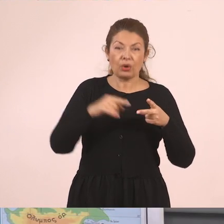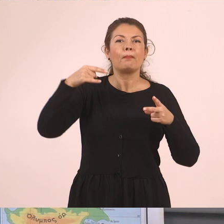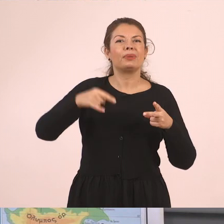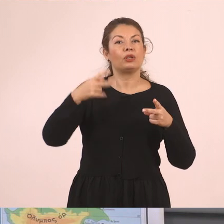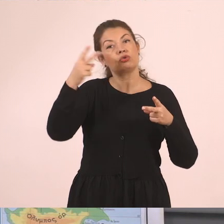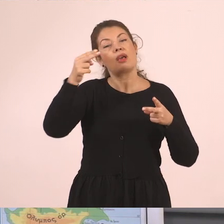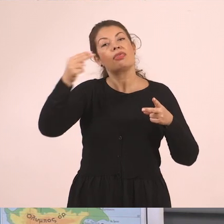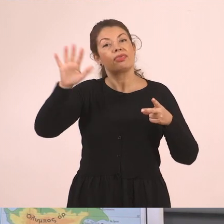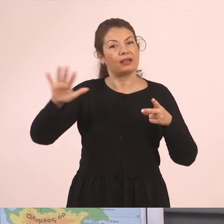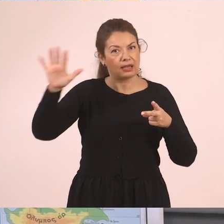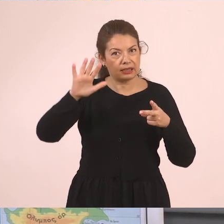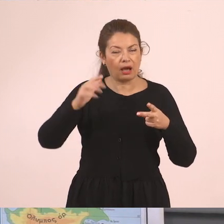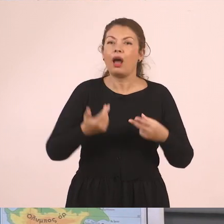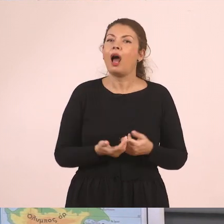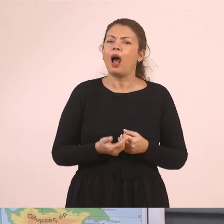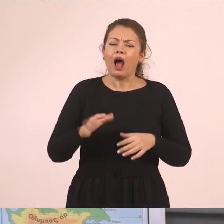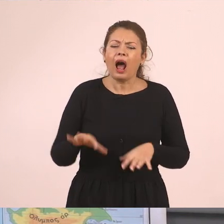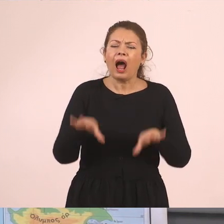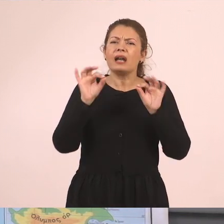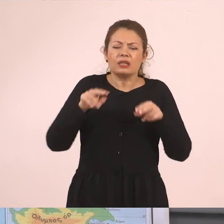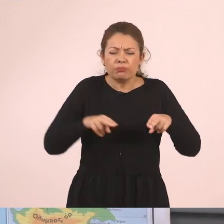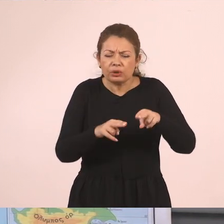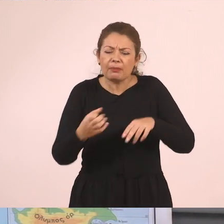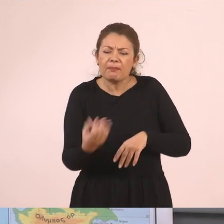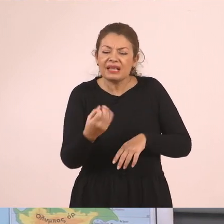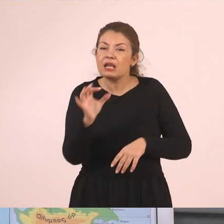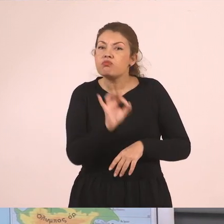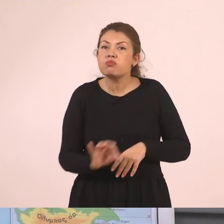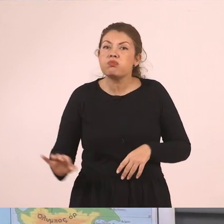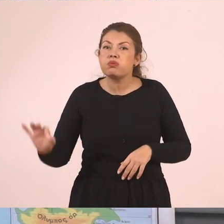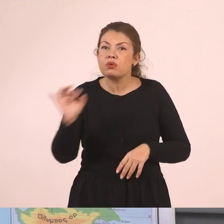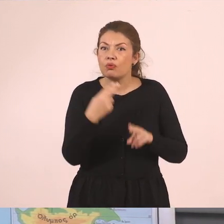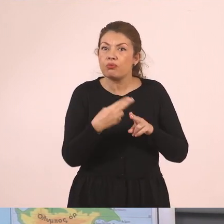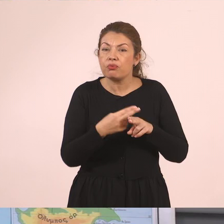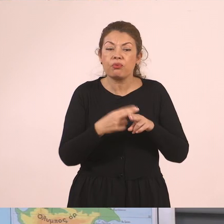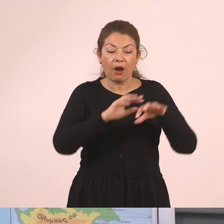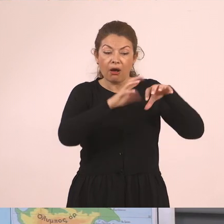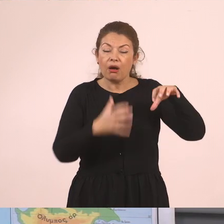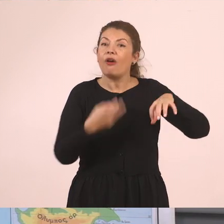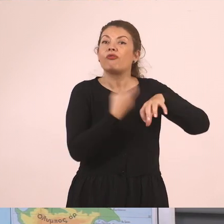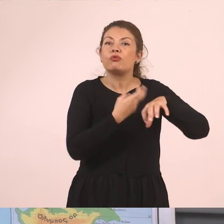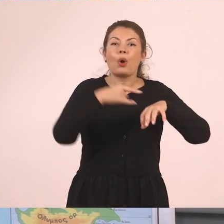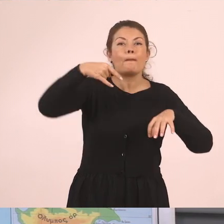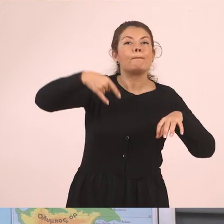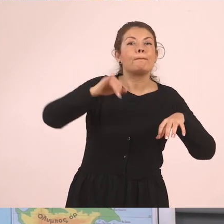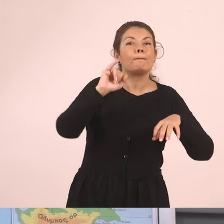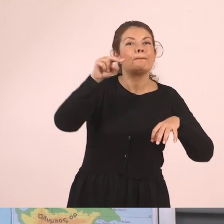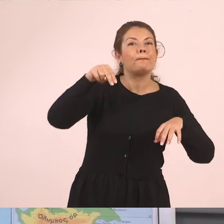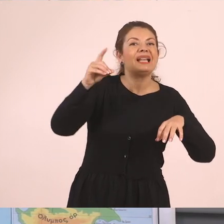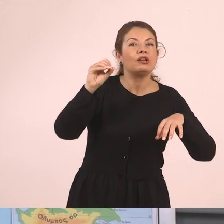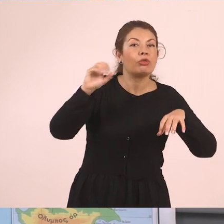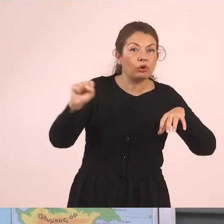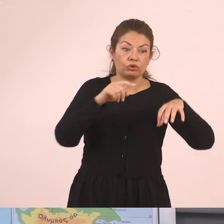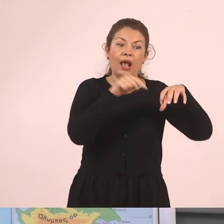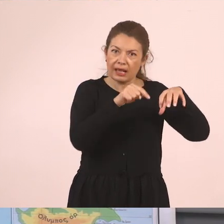στη χώρα μας πηγάζουν από την οροσυρά της Σπίνδου. Θυμάστε, πηγάζουν, πηγές, ξεκινούν από την